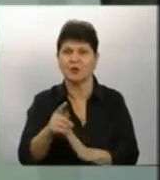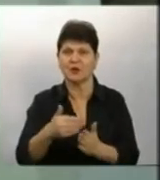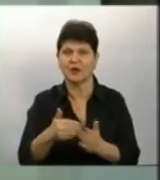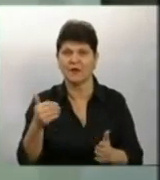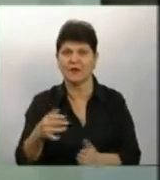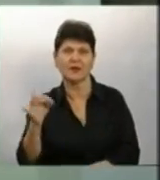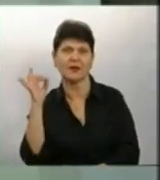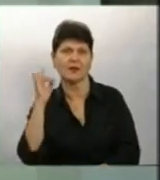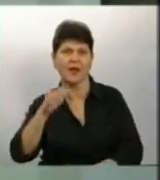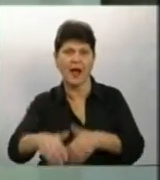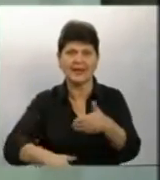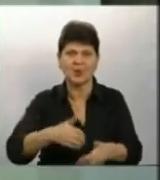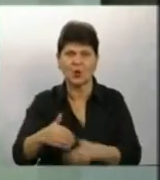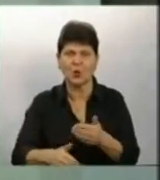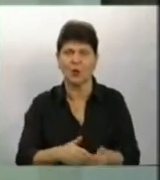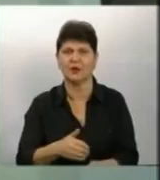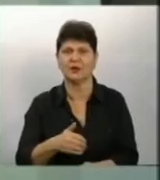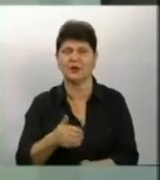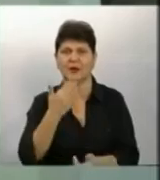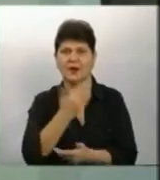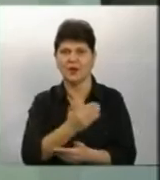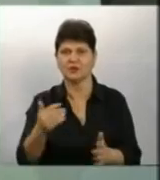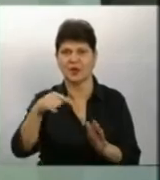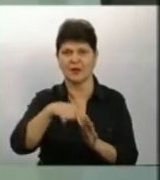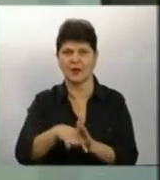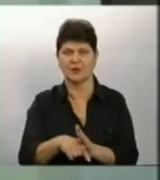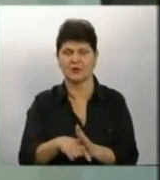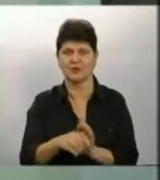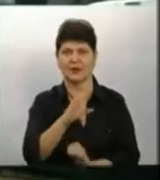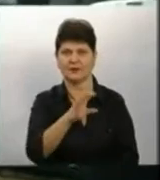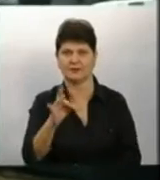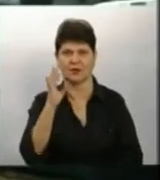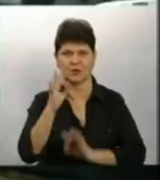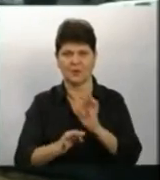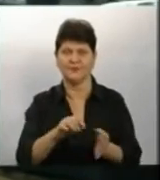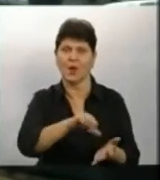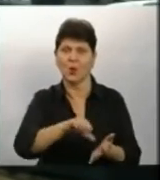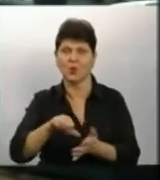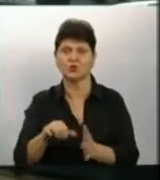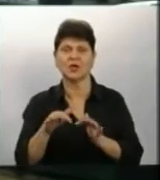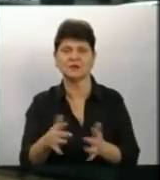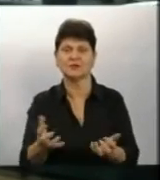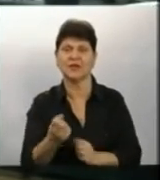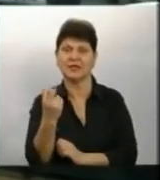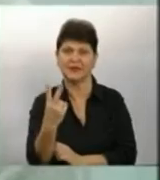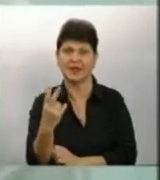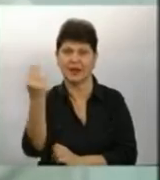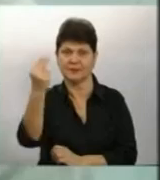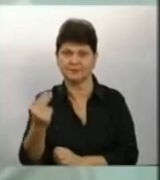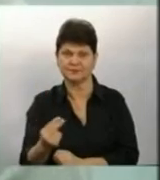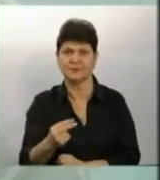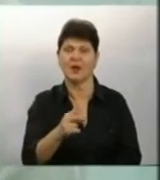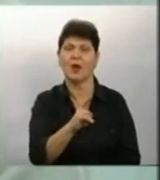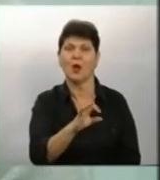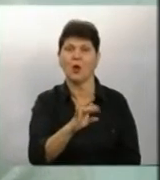археології І останній розділ – це радянська доба Участь у заході взяли 12 митців Валентина